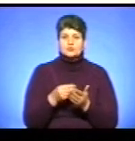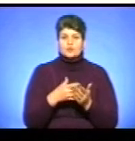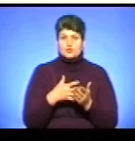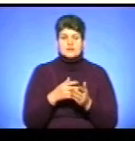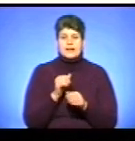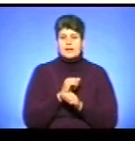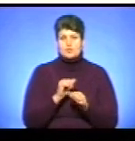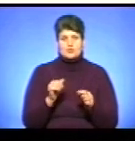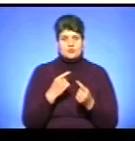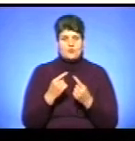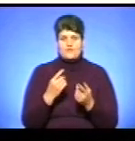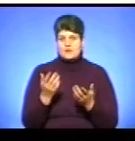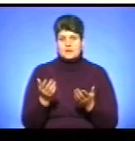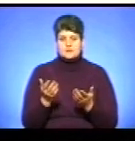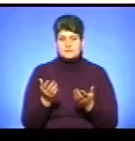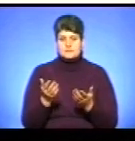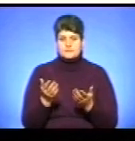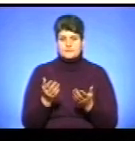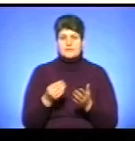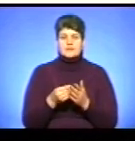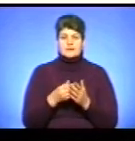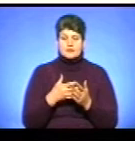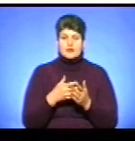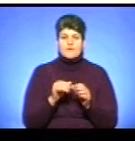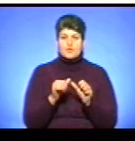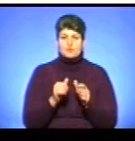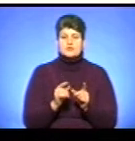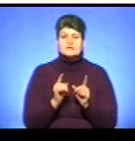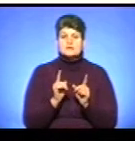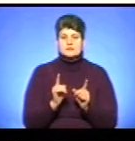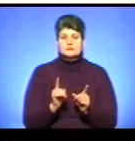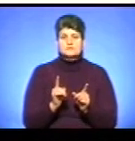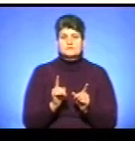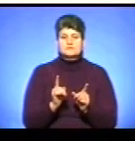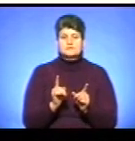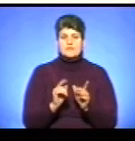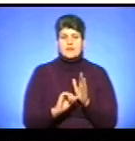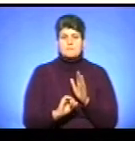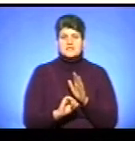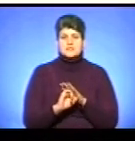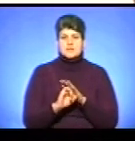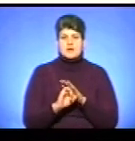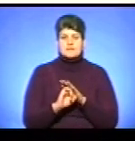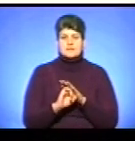це не можна так говорити. Тариф формується виключно на підставі